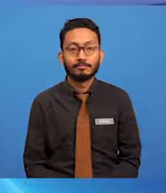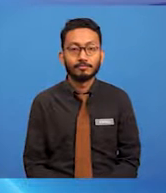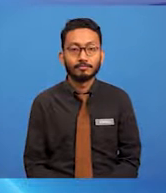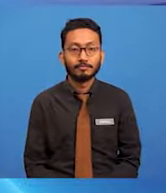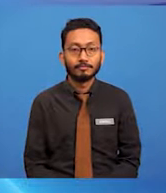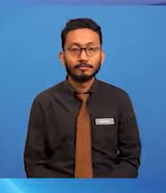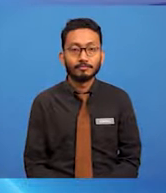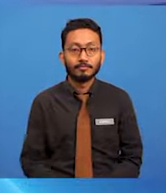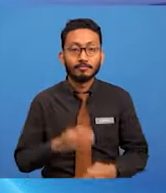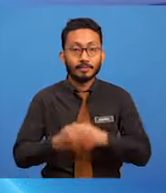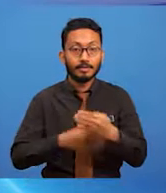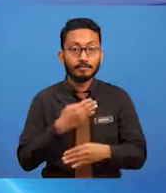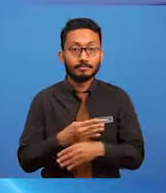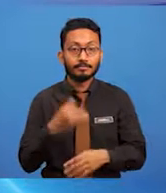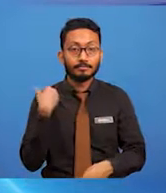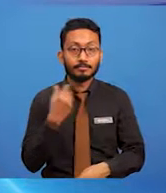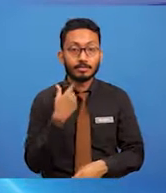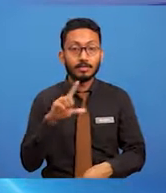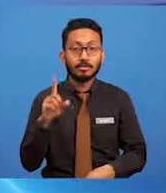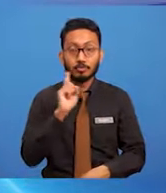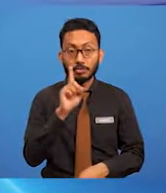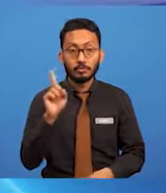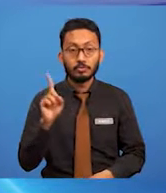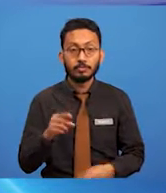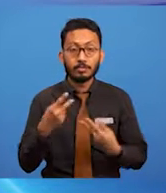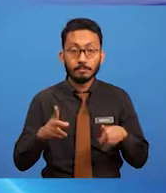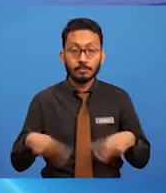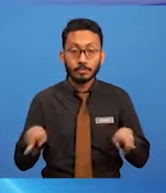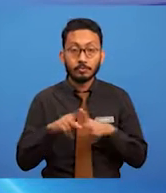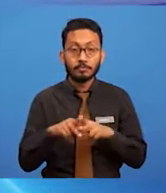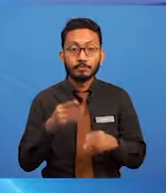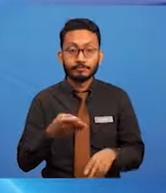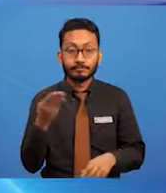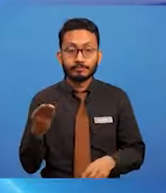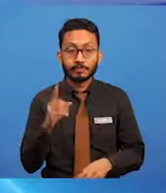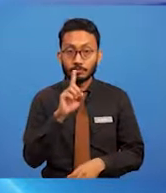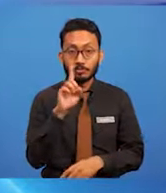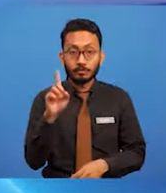Pembungkusan adalah sesuatu perkara yang penting bagi sesuatu produk.